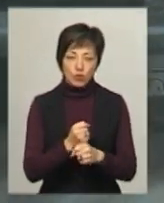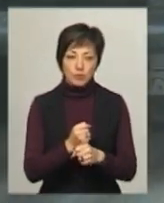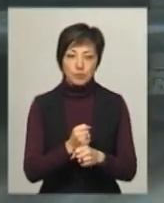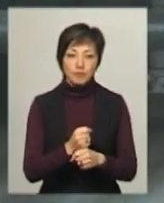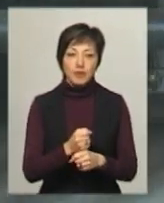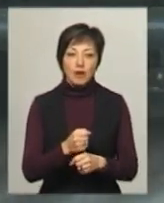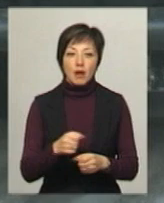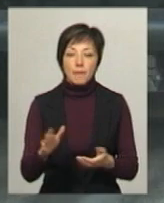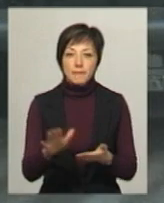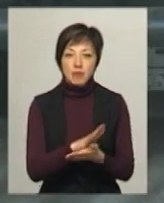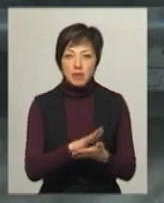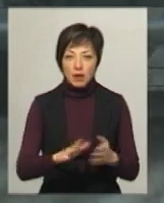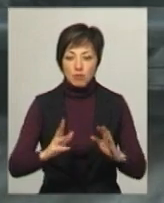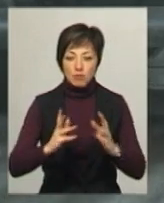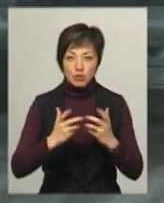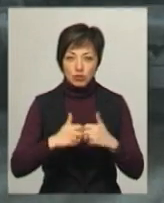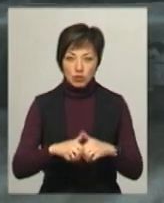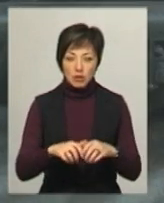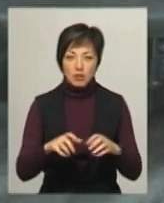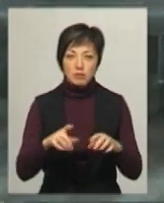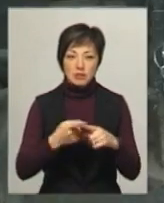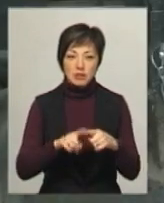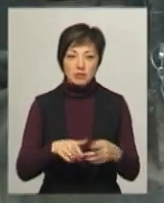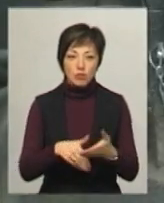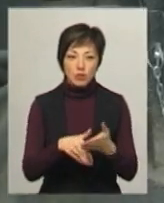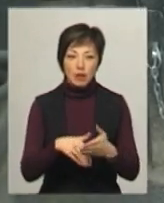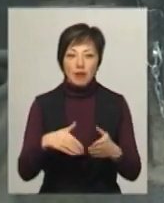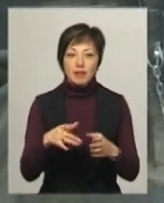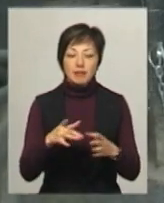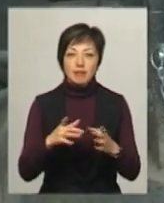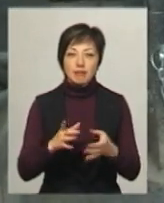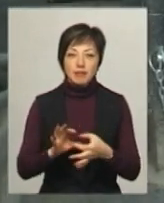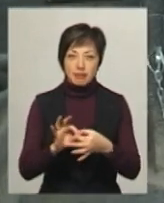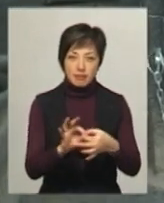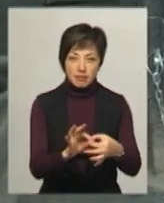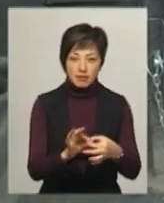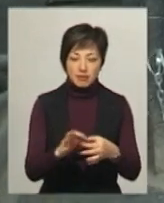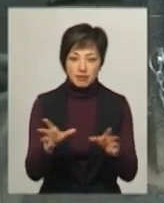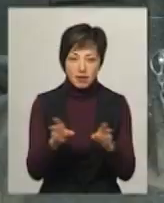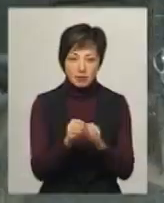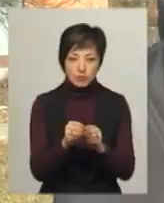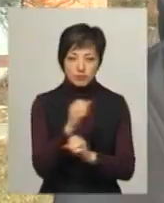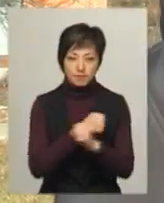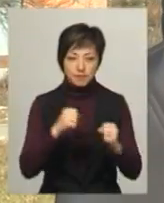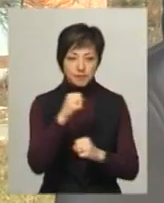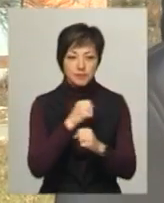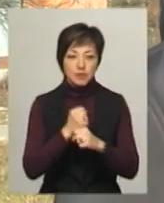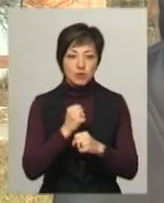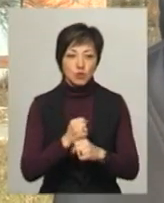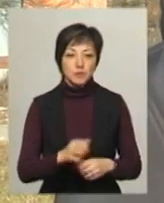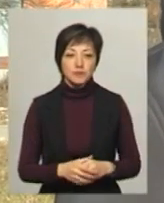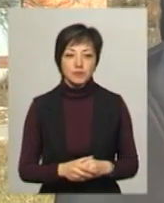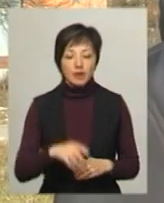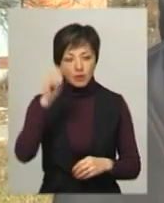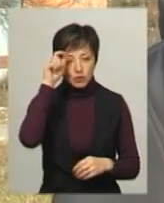Вакуумно-підметальна машина проводиться в дії механізованим способом від трактора, який з ним зачіпляється, розповідає начальний дільниця Володимир Шваєнко.